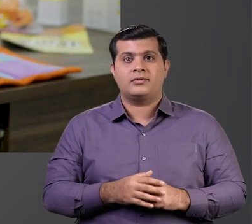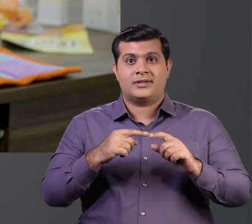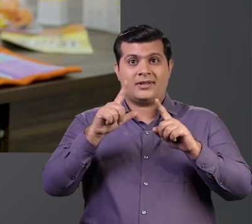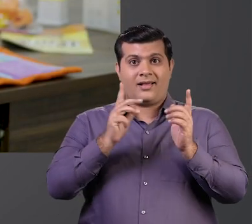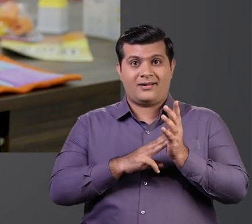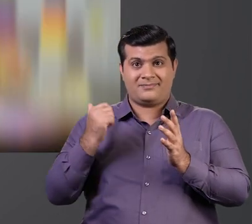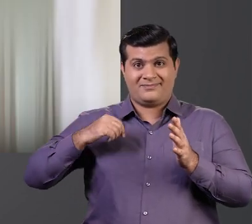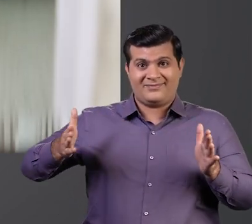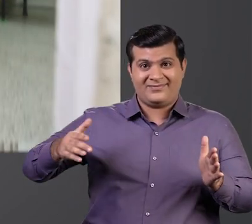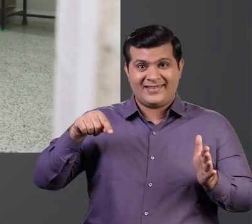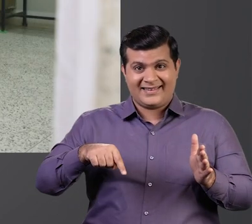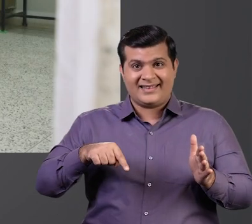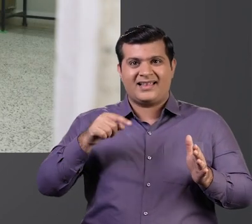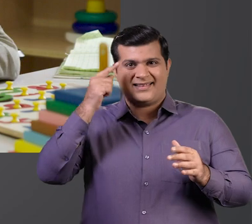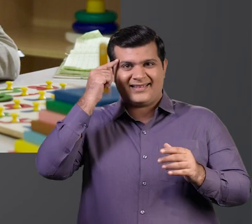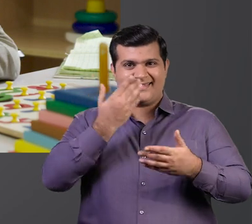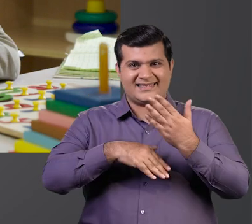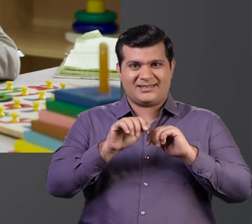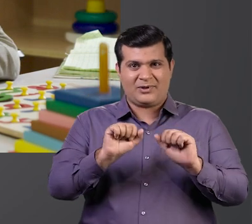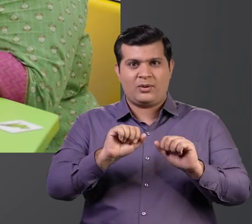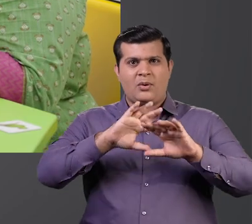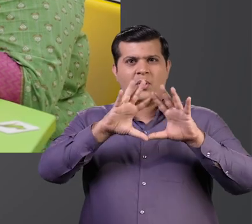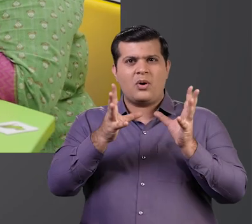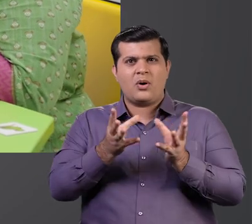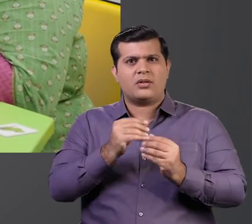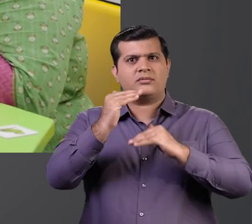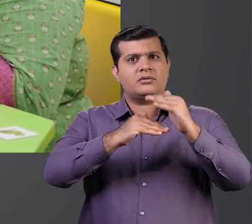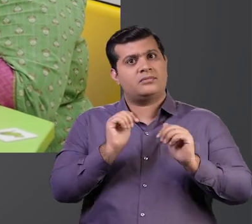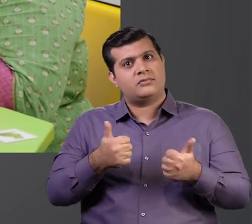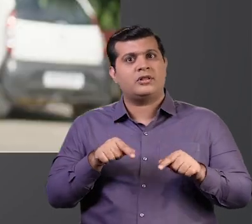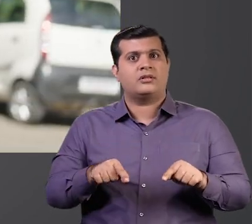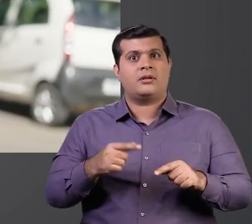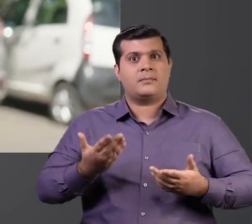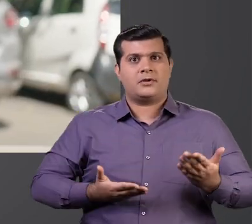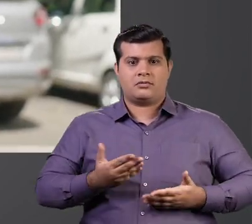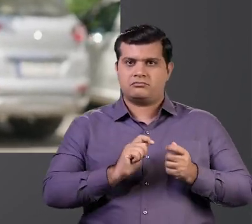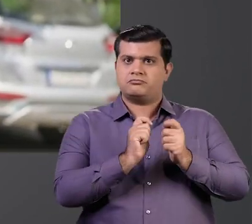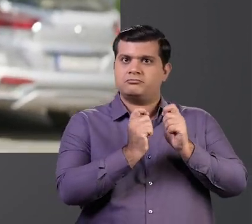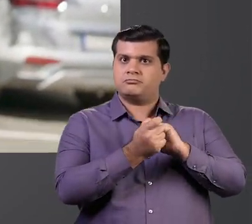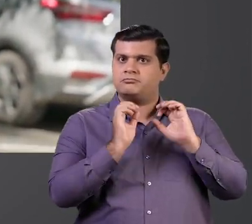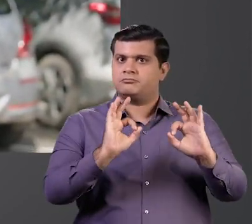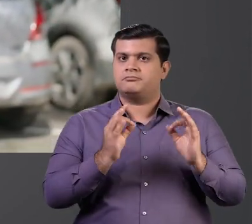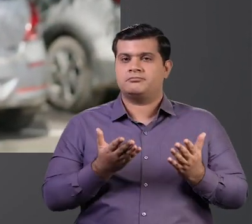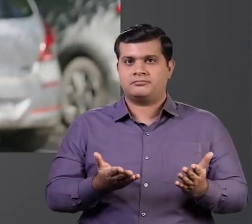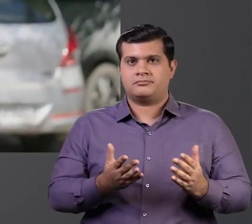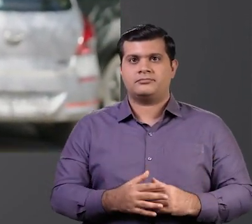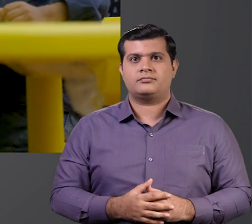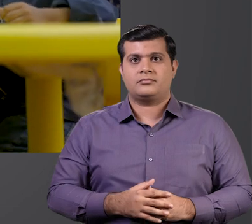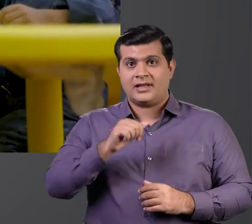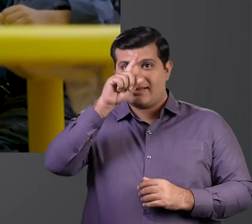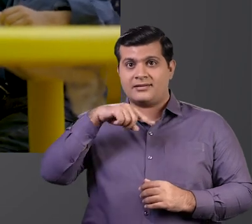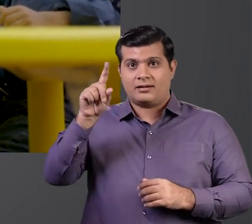TLM किट्स से बौधिक दिव्यांगता वाले बच्चों का सरवांगिर विकास और व्योहर परिवर्तन में मदद मिलती है